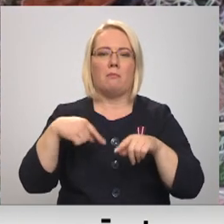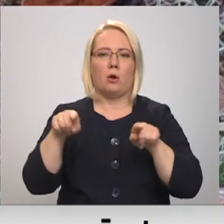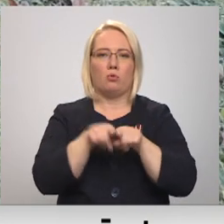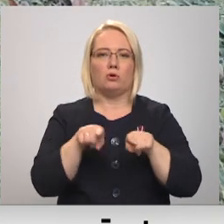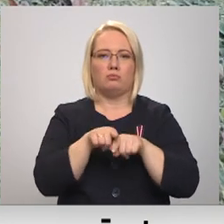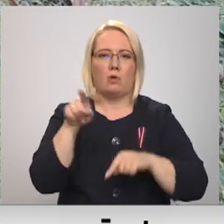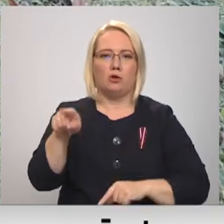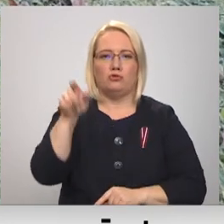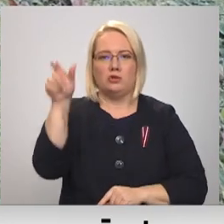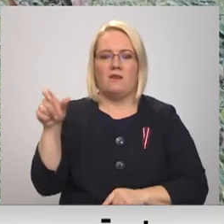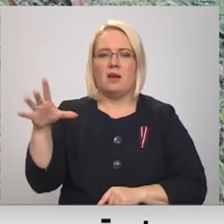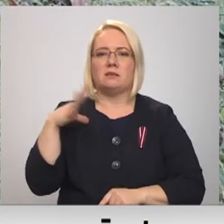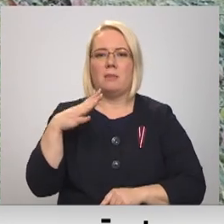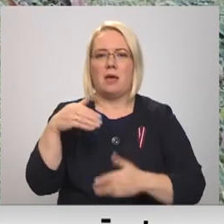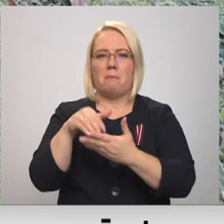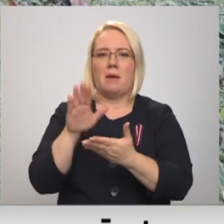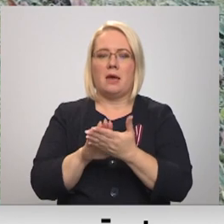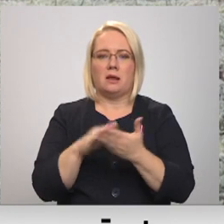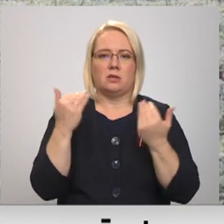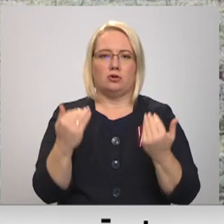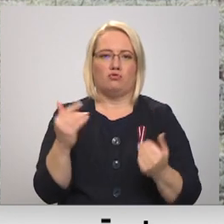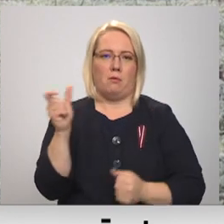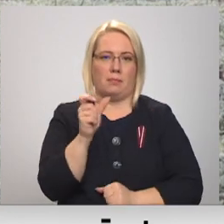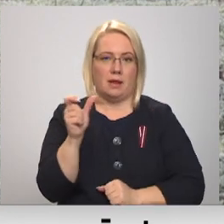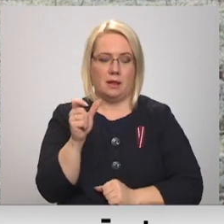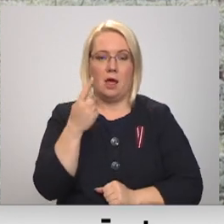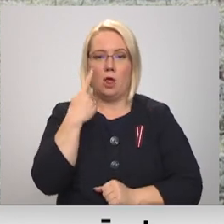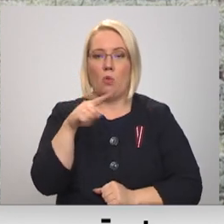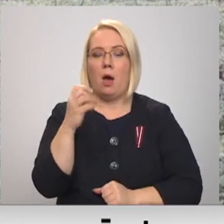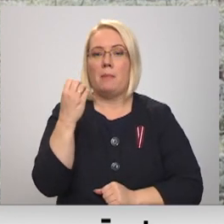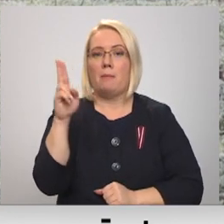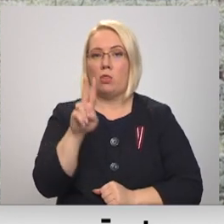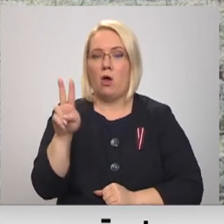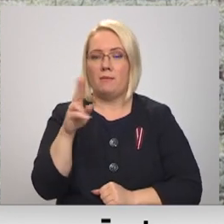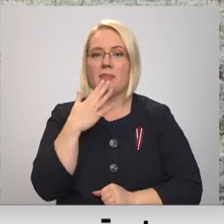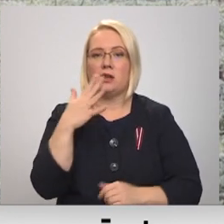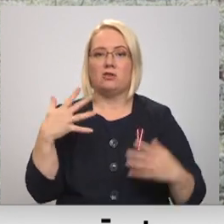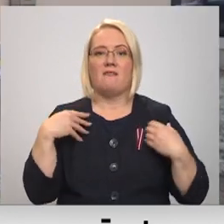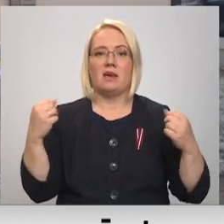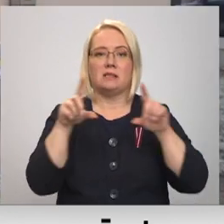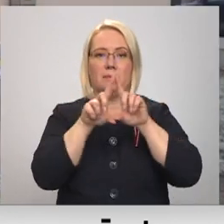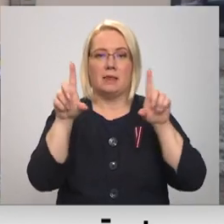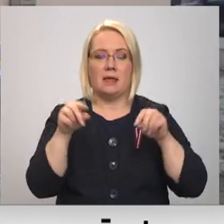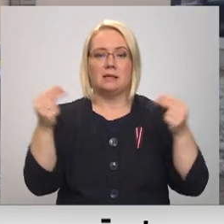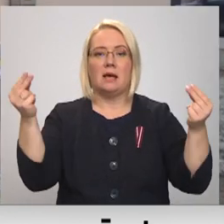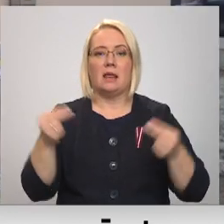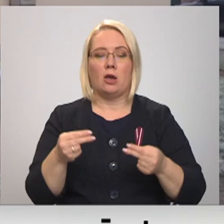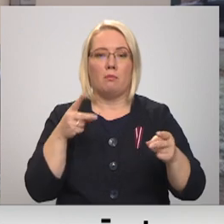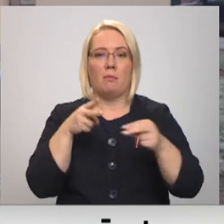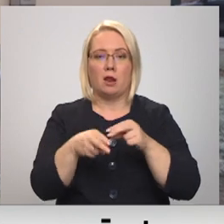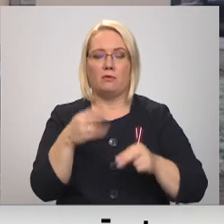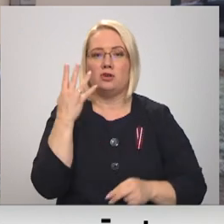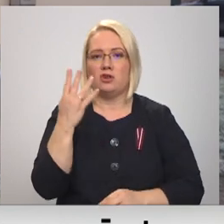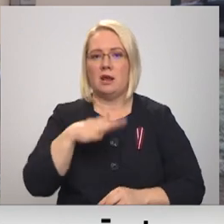pacients, kas bija pierakstīti viņai šobrīd. No 15. novembra Nacionālais veselības dienas slīgumas ir pārtraucs ar